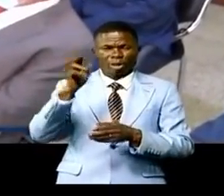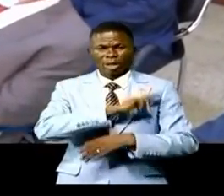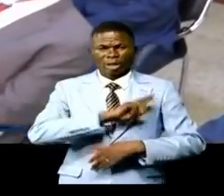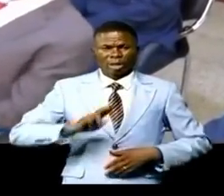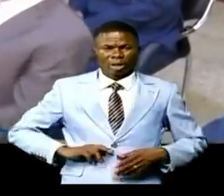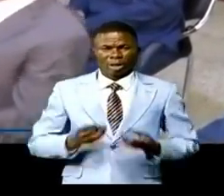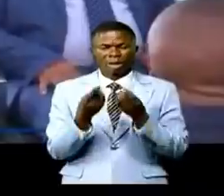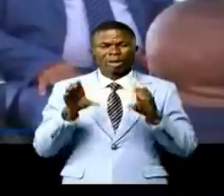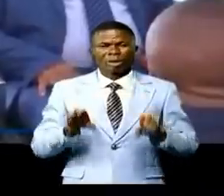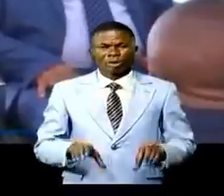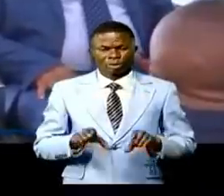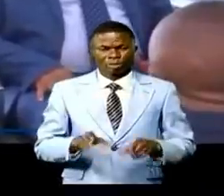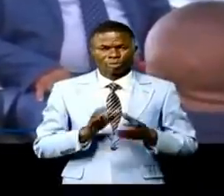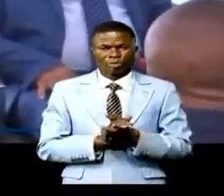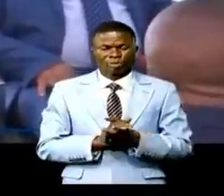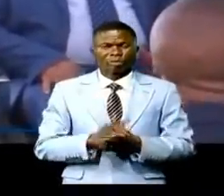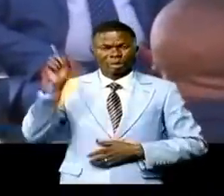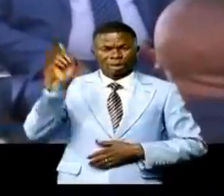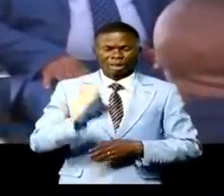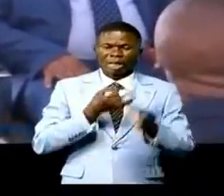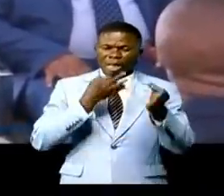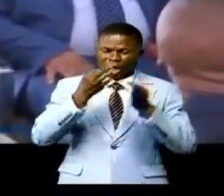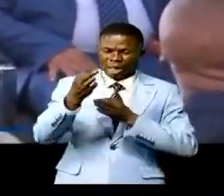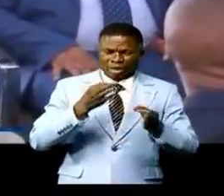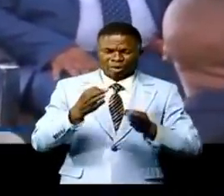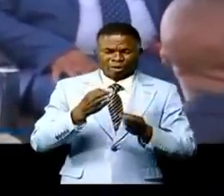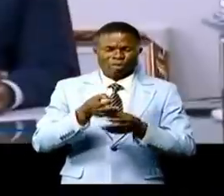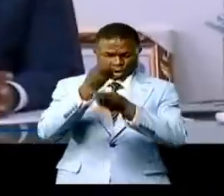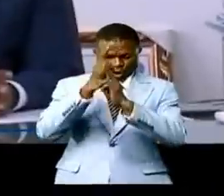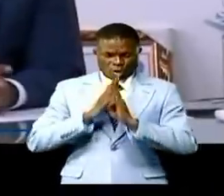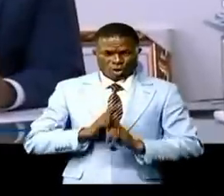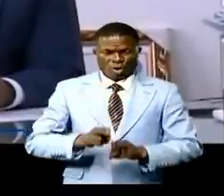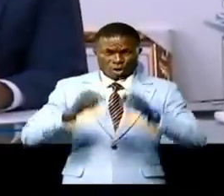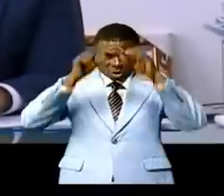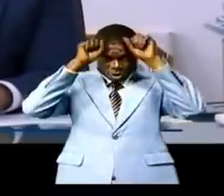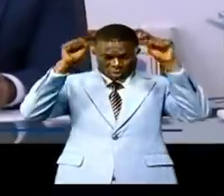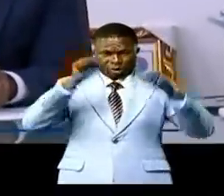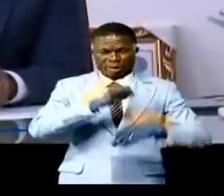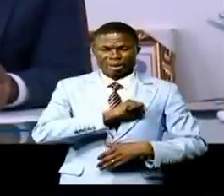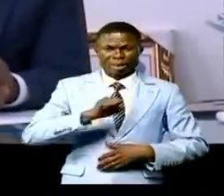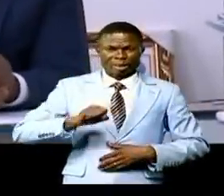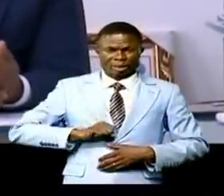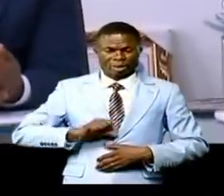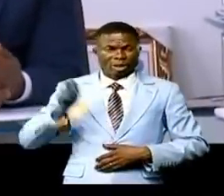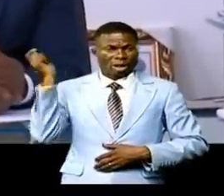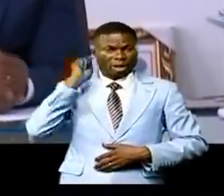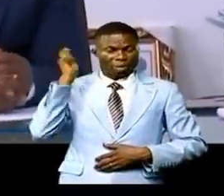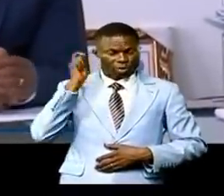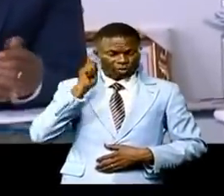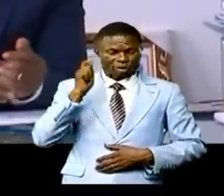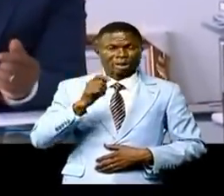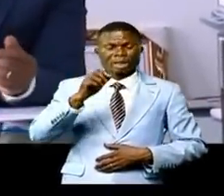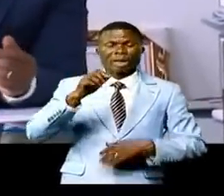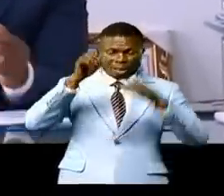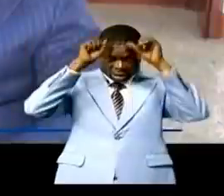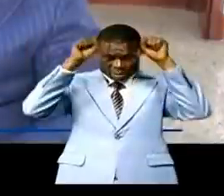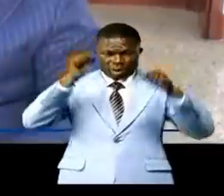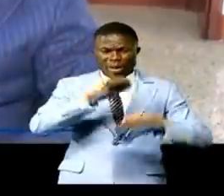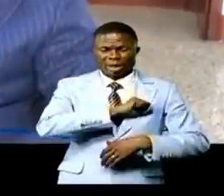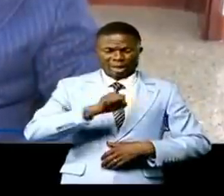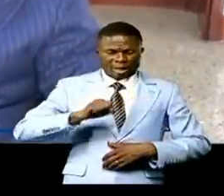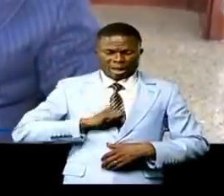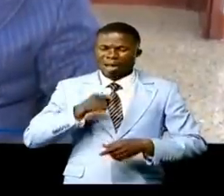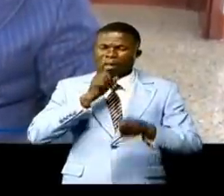démocratique du Congo est venue exprimer sa gratitude au président du Sénat, le professeur Modeste Baratilu Kobo, pour ces